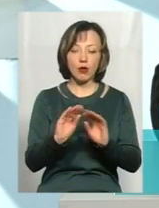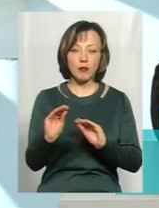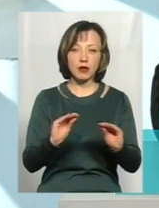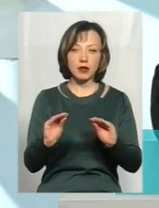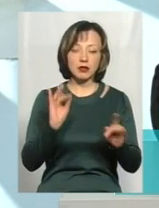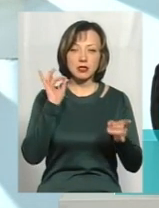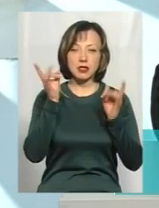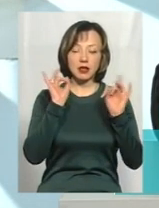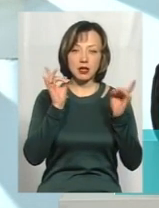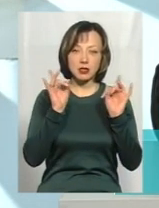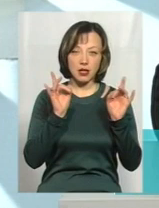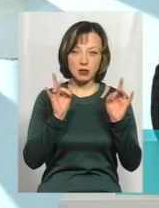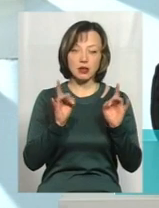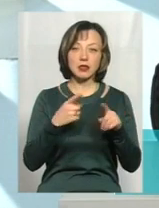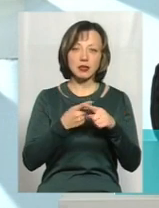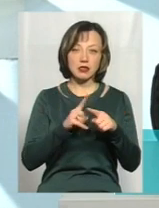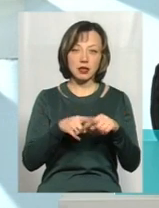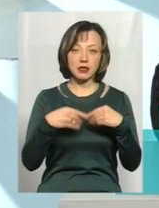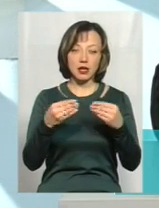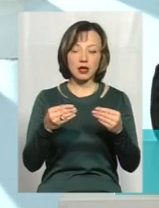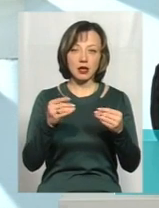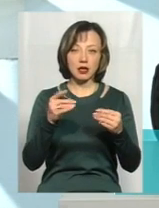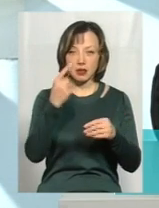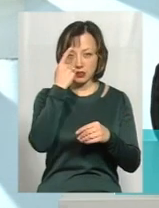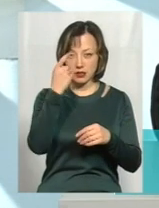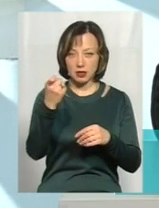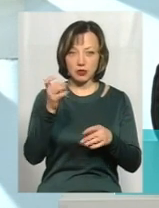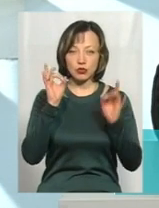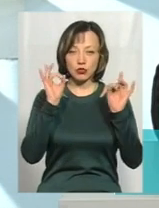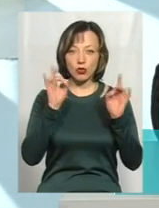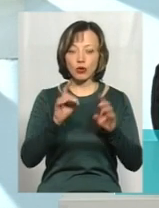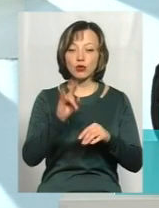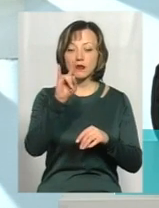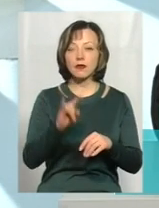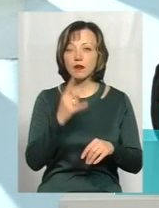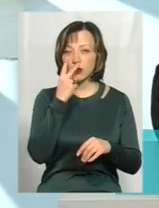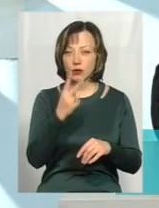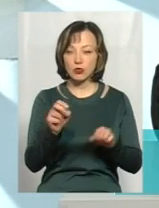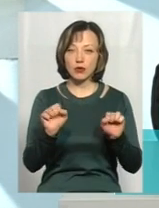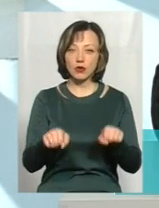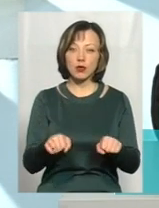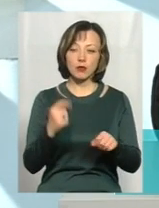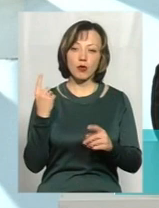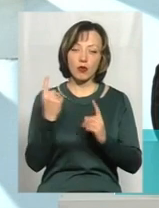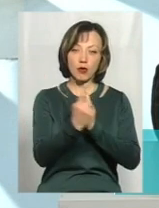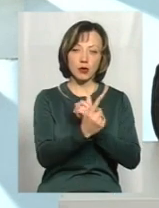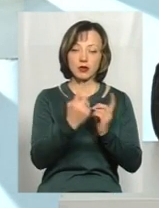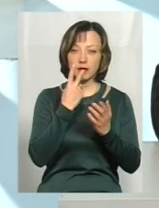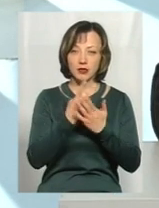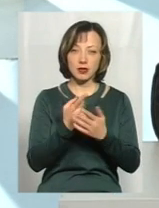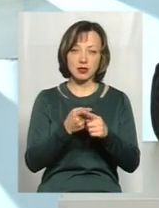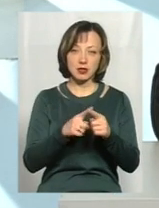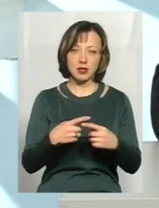сигналізацією. Адже сигналізація дає сигнал чути, хтось виглянує в вікно, хтось буде проходити. Це